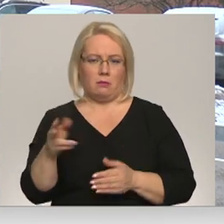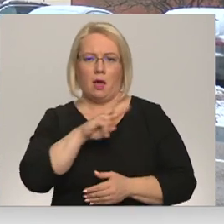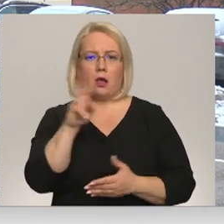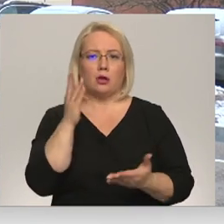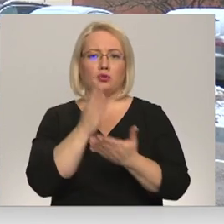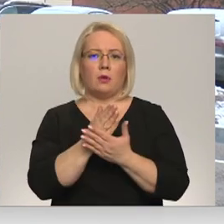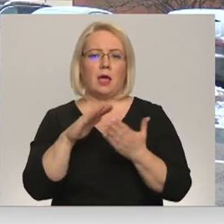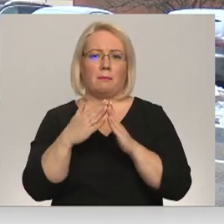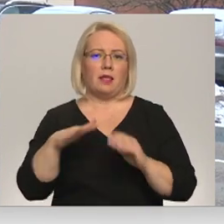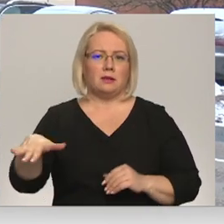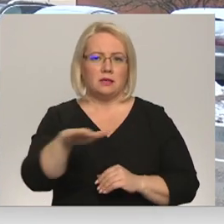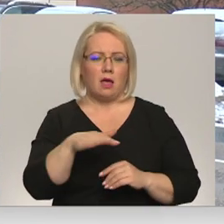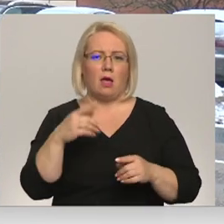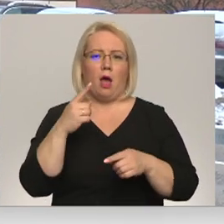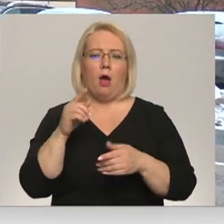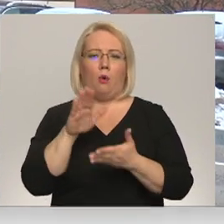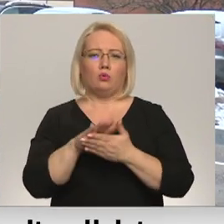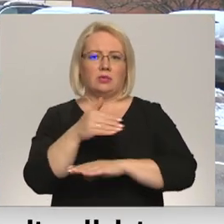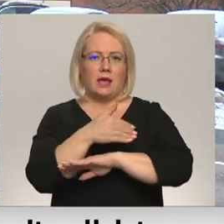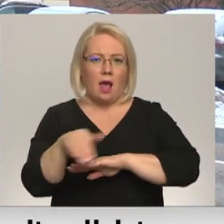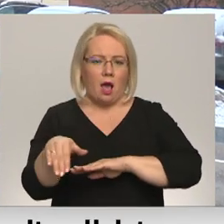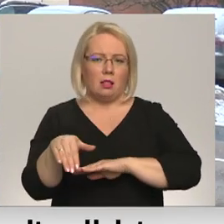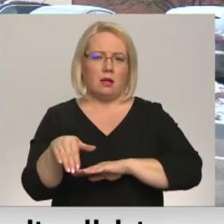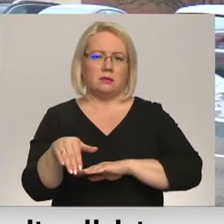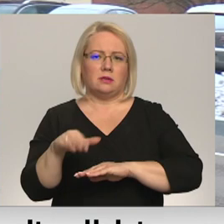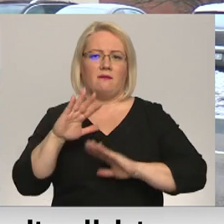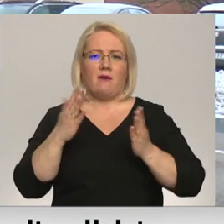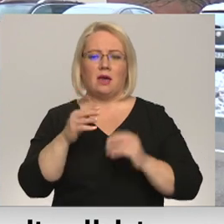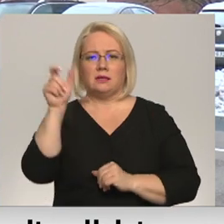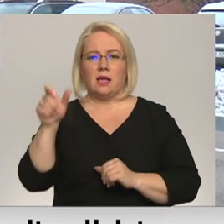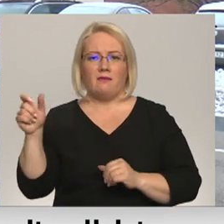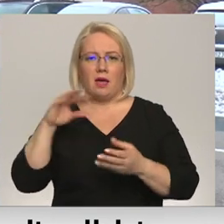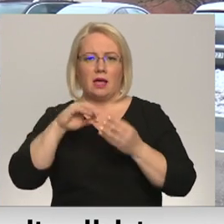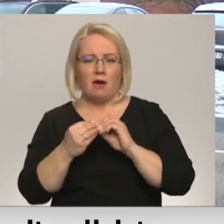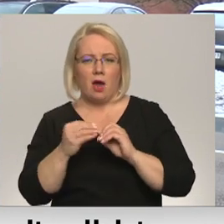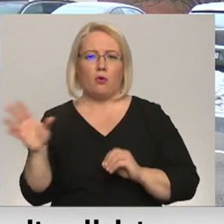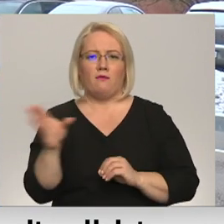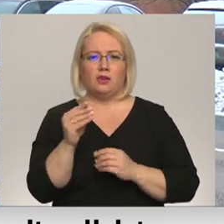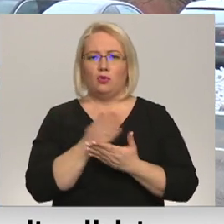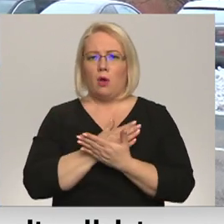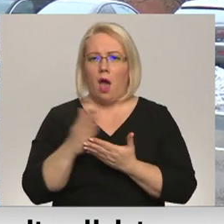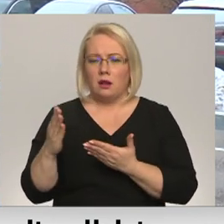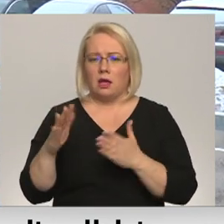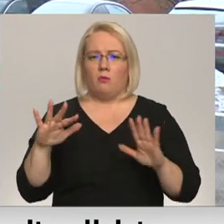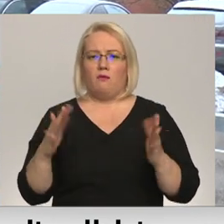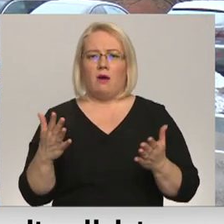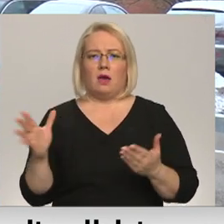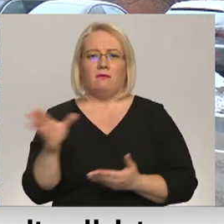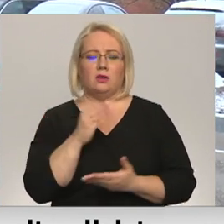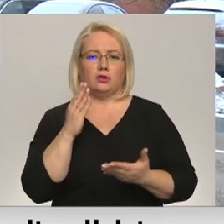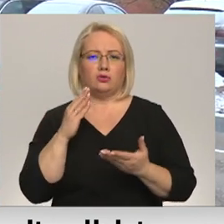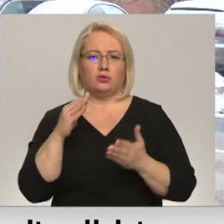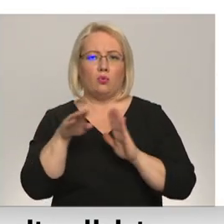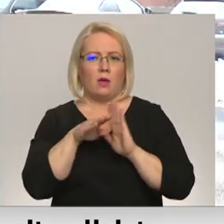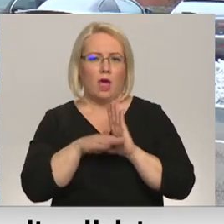no tie pilsētā un uz ielām, un vai cilvēki ievēro visu kārtību vai visus notiekumus